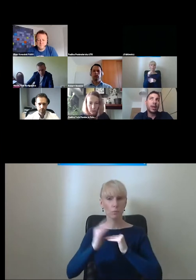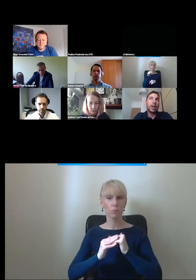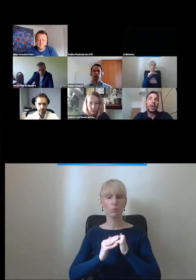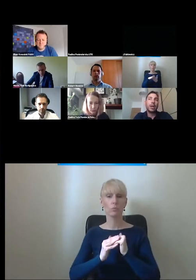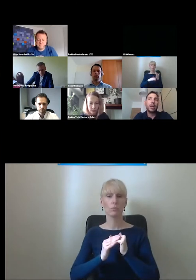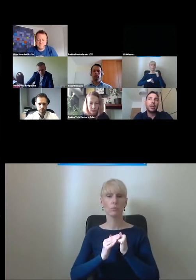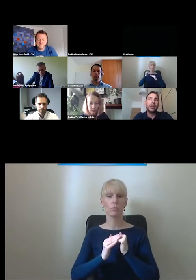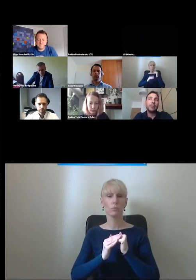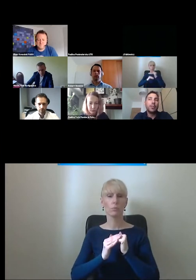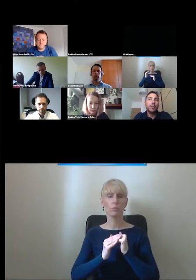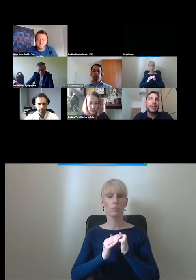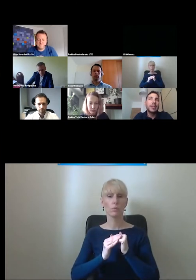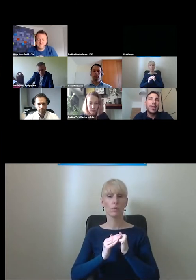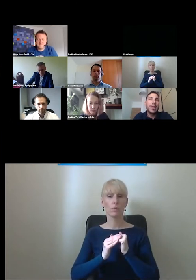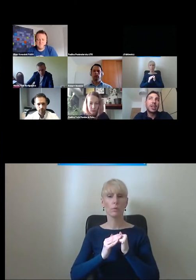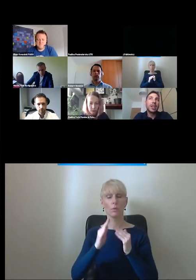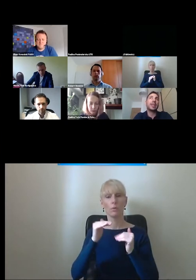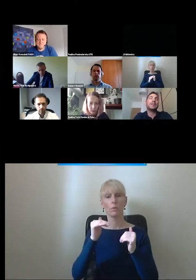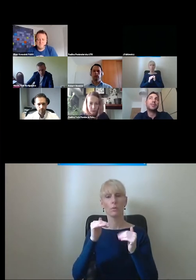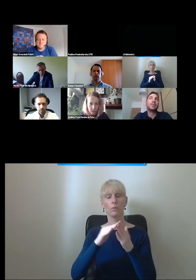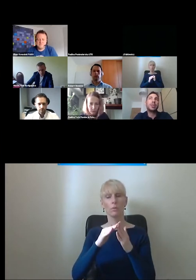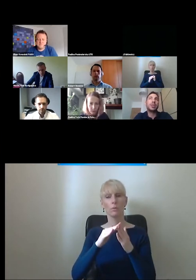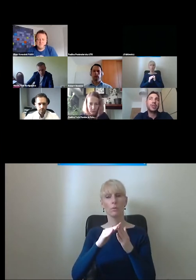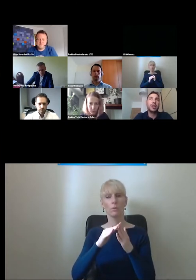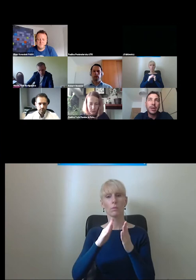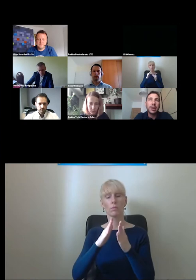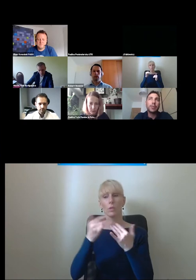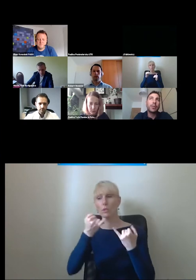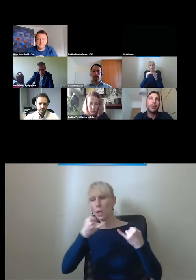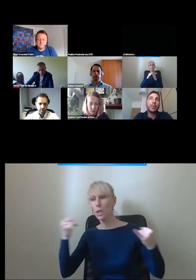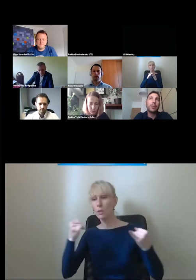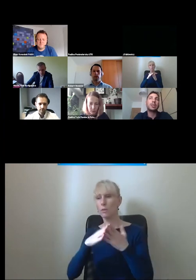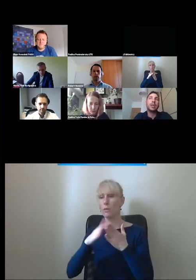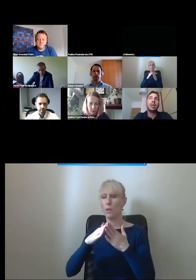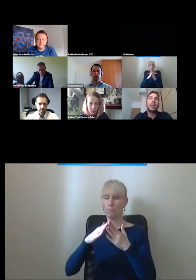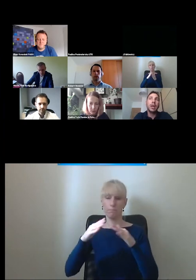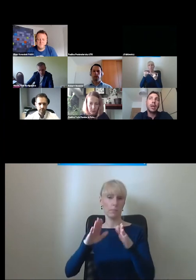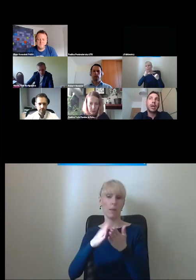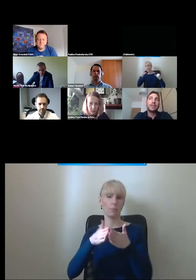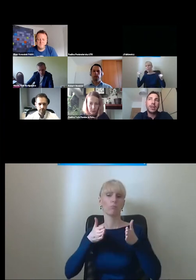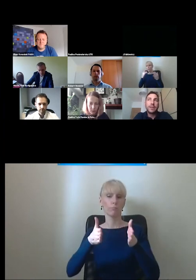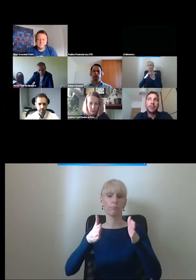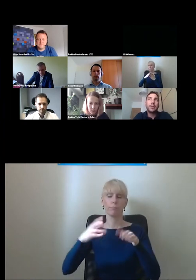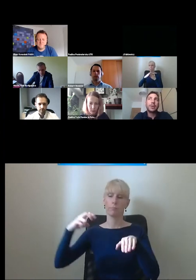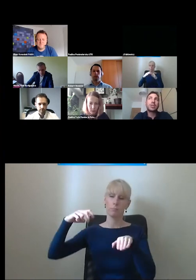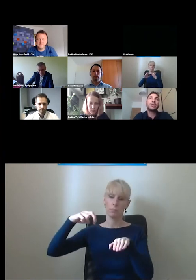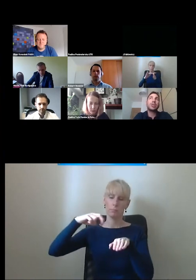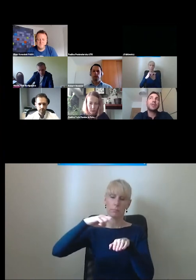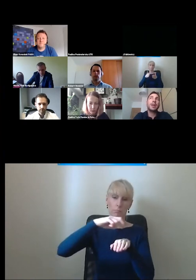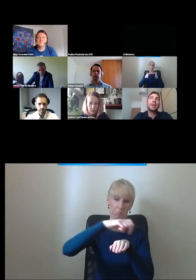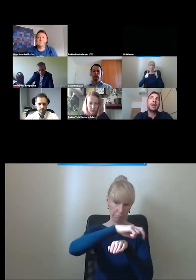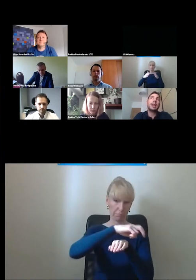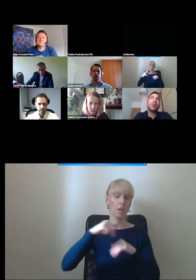wyznaczy alternatywne przejście pojezdni, zwłaszcza w obrębie